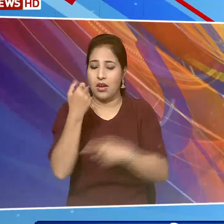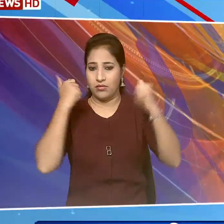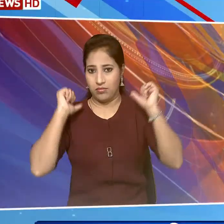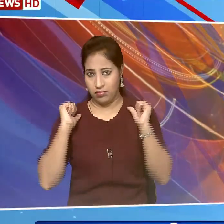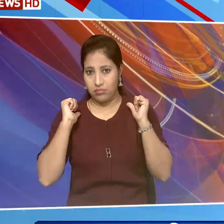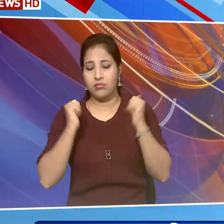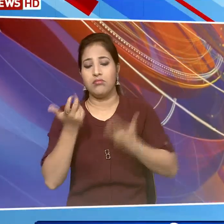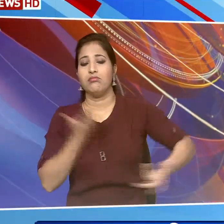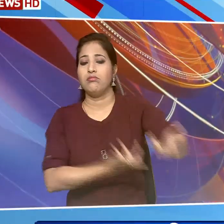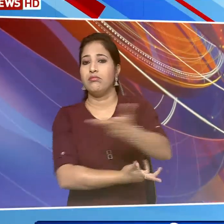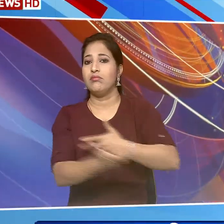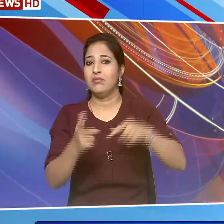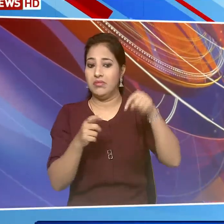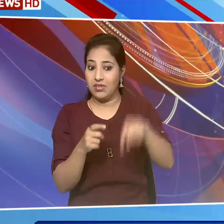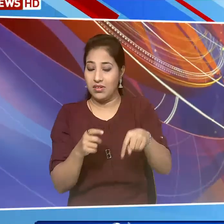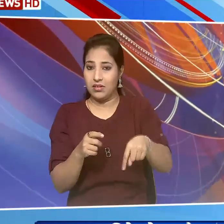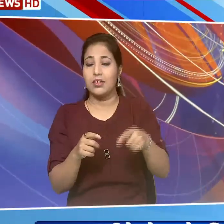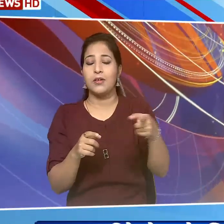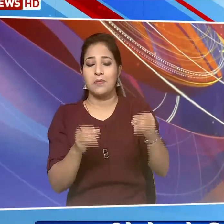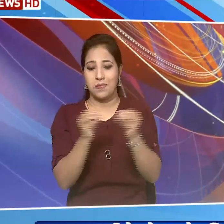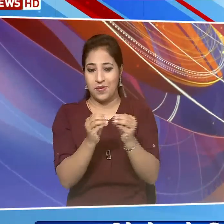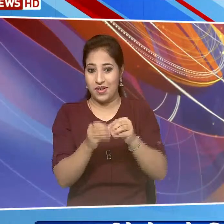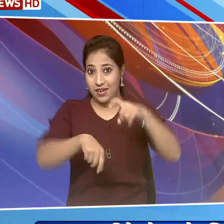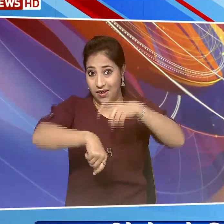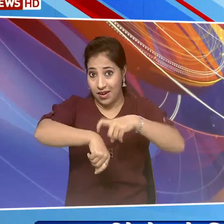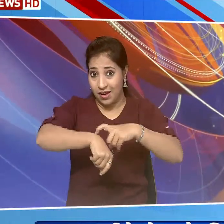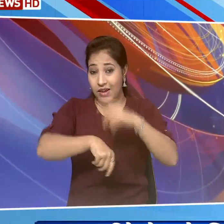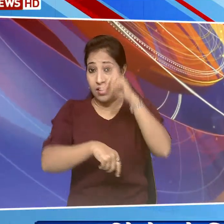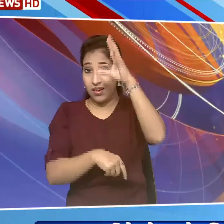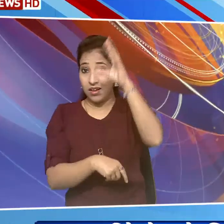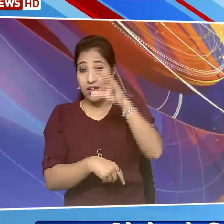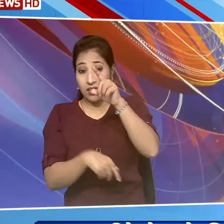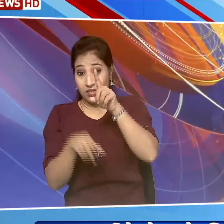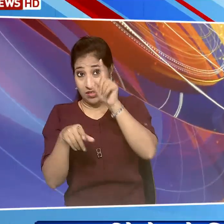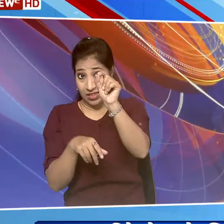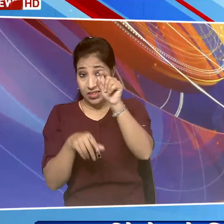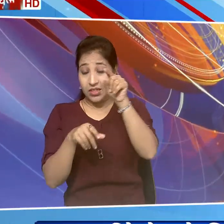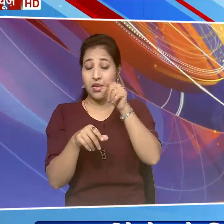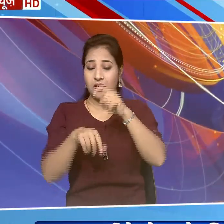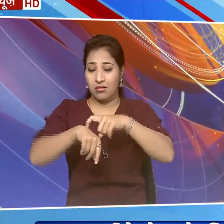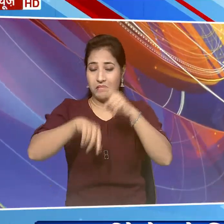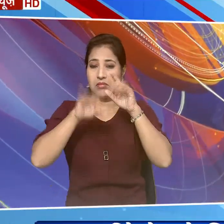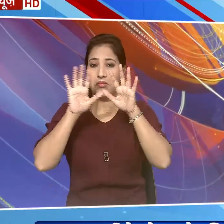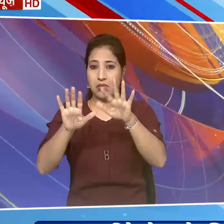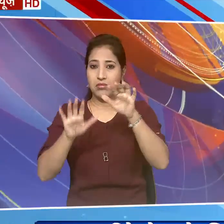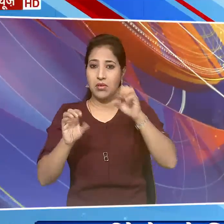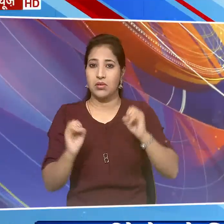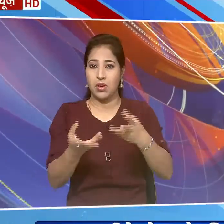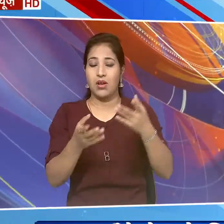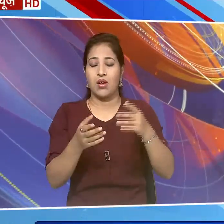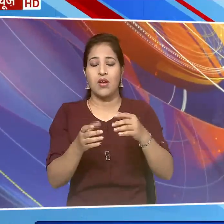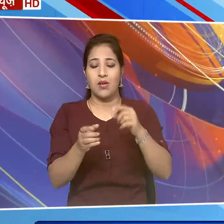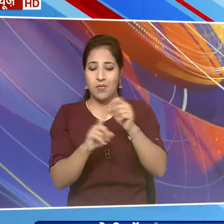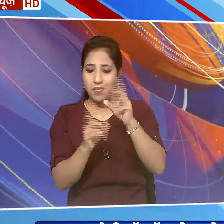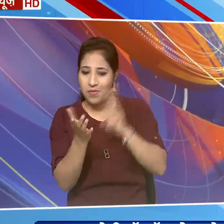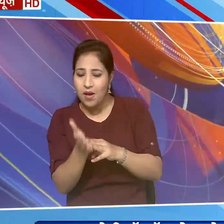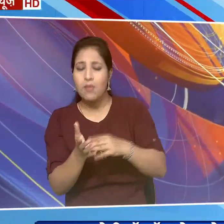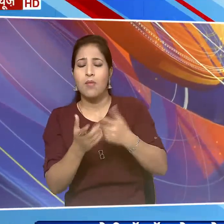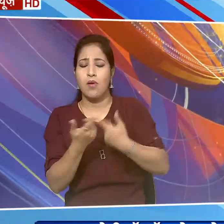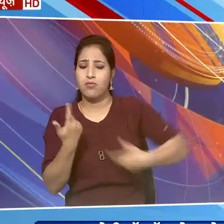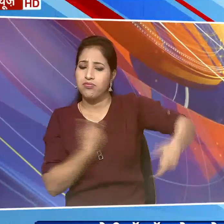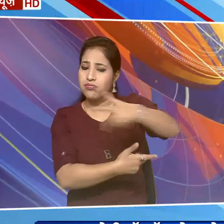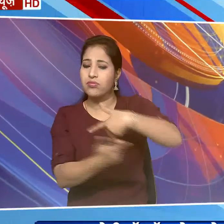लेंगी और ब्रिटेन के समय के अनुसार सवा दस बजे प्रदानमंत्री आवास तथा कार्याले के बाहर